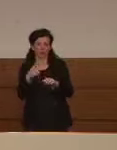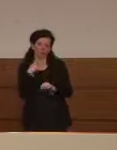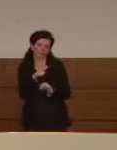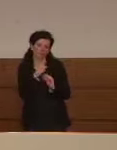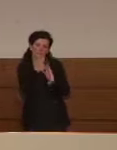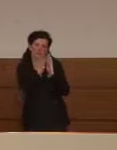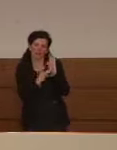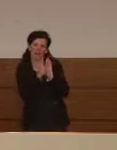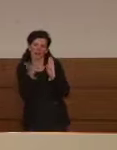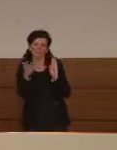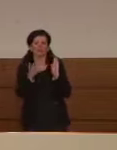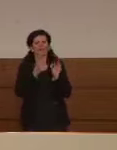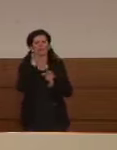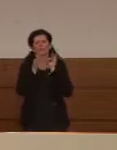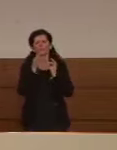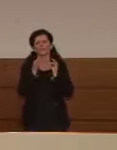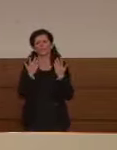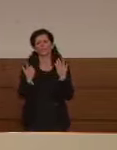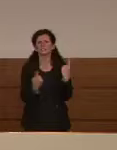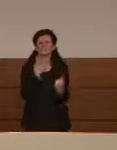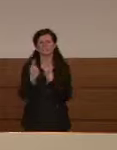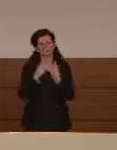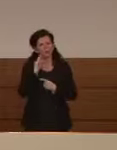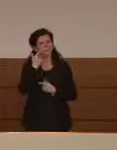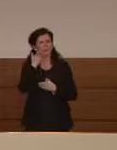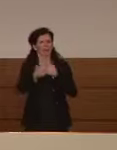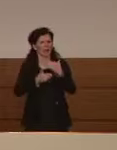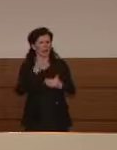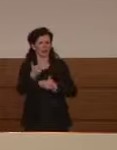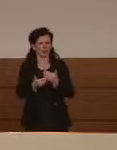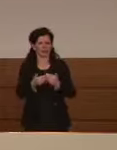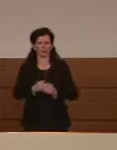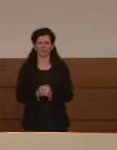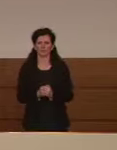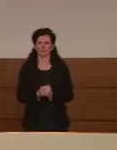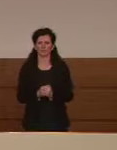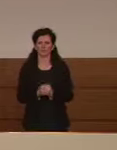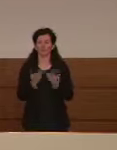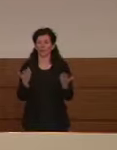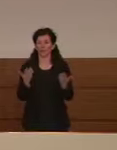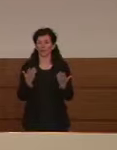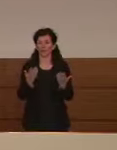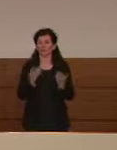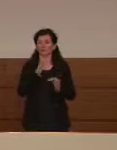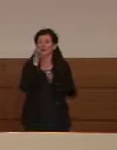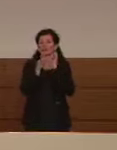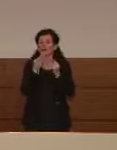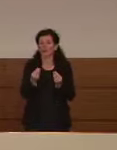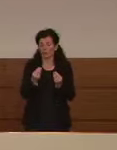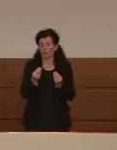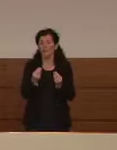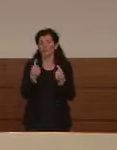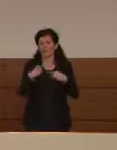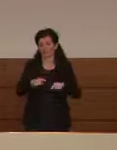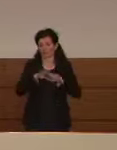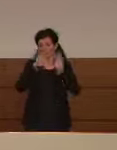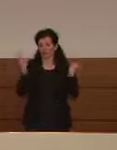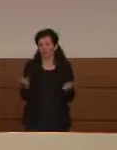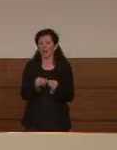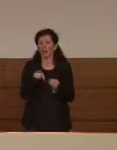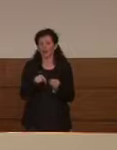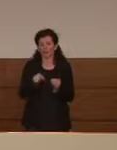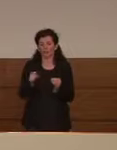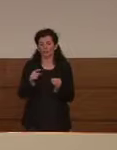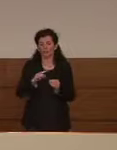Che ci dicono, le cose stanno andando meglio. Allora, questo che vuol dire? L'altra volta ho detto, non mi chiede una libera a tutti. Questo che vuol dire? Questo siamo ancora in fase